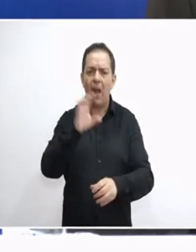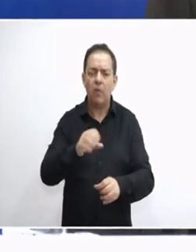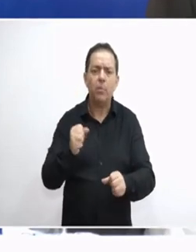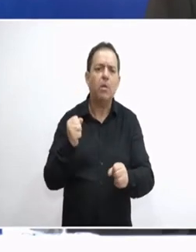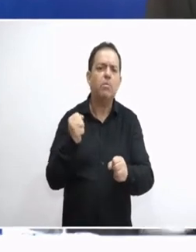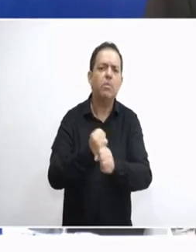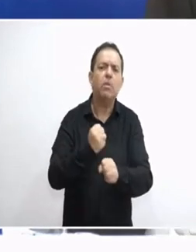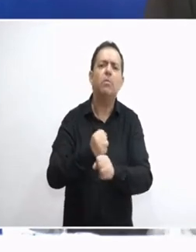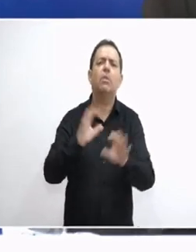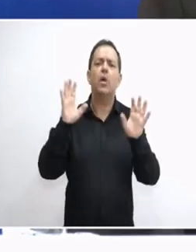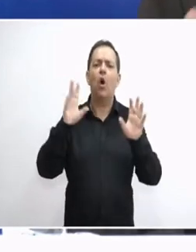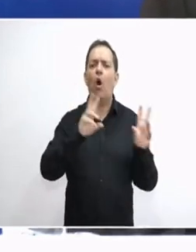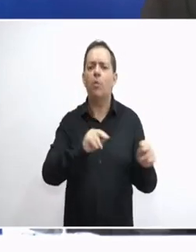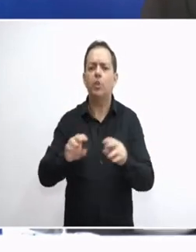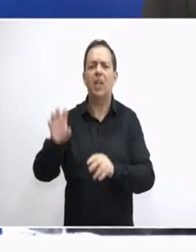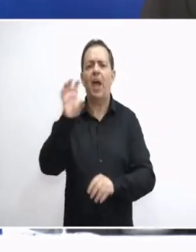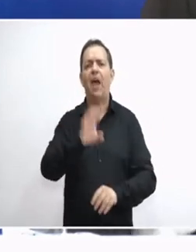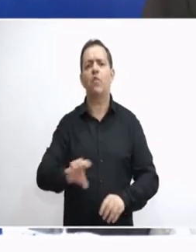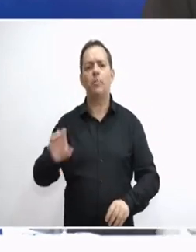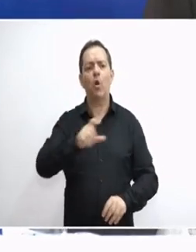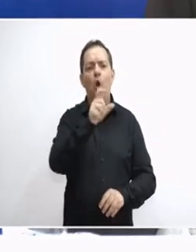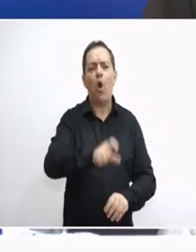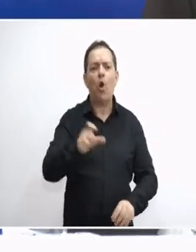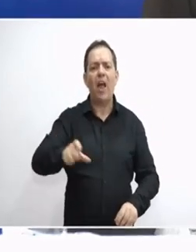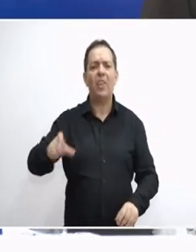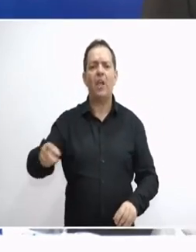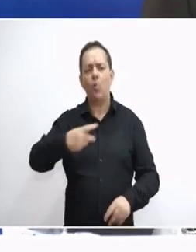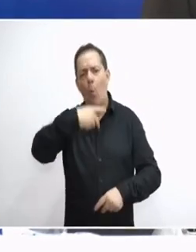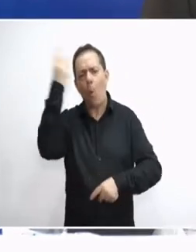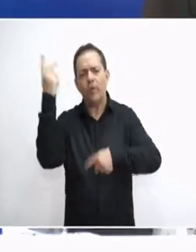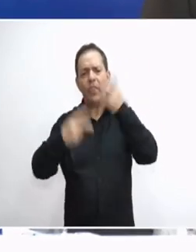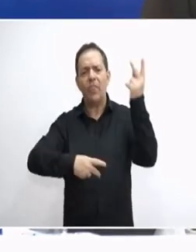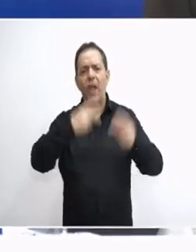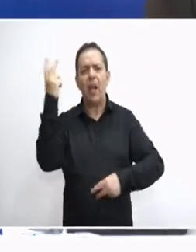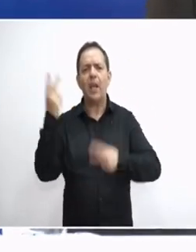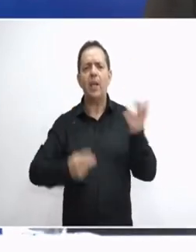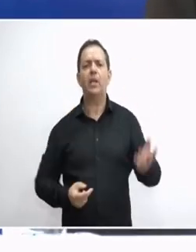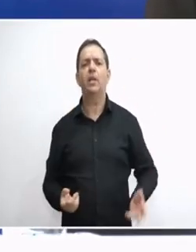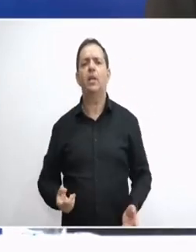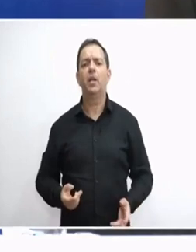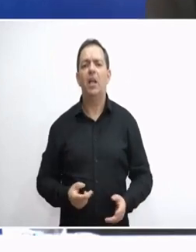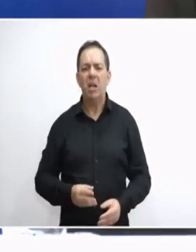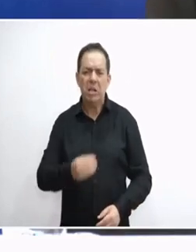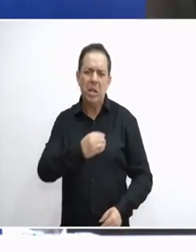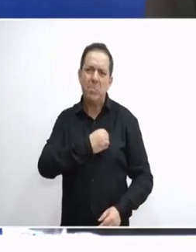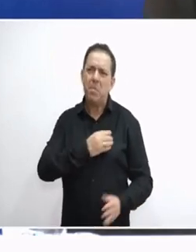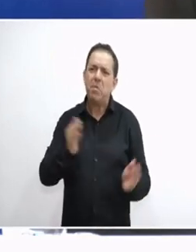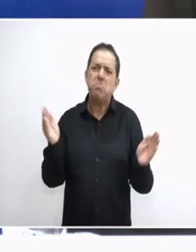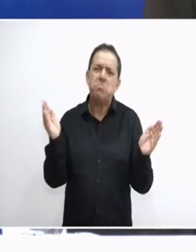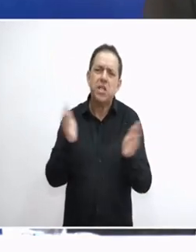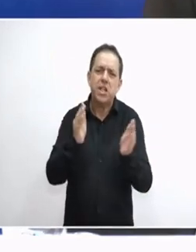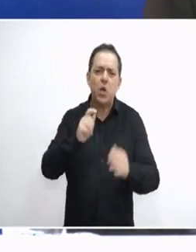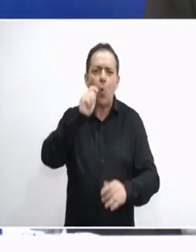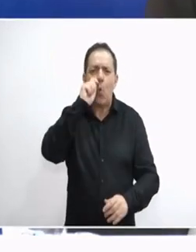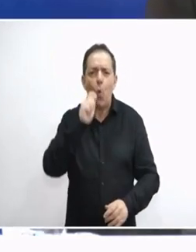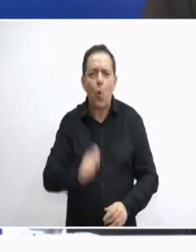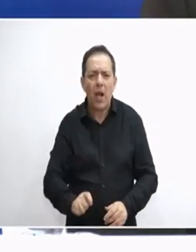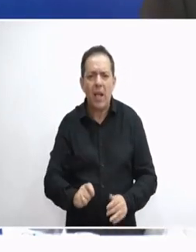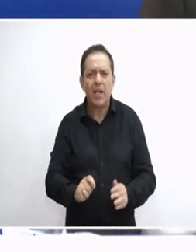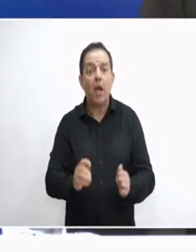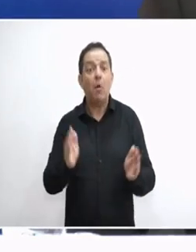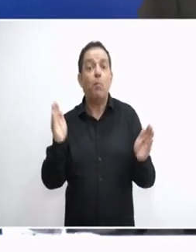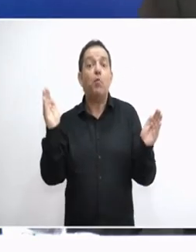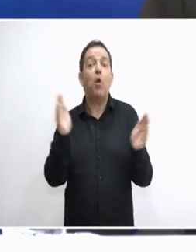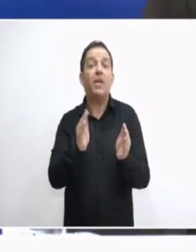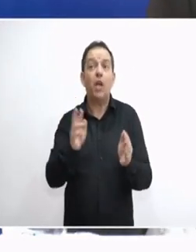και δεν έχει δομηθεί ως Ευρώπη. Και κάθε ένας κάνει ό,τι θέλει. Αν μου πείτε ότι λυπήθηκε τη μικρή Ουκρανία που είναι πολύ μικρότερη